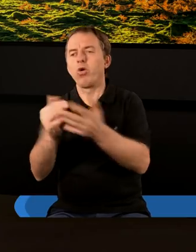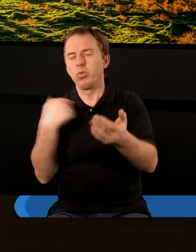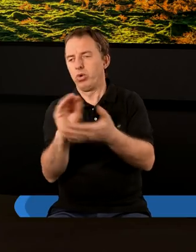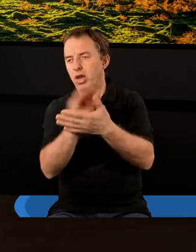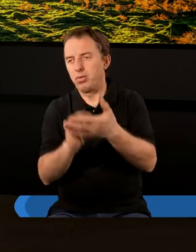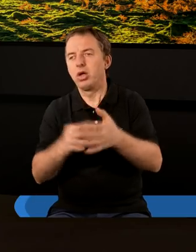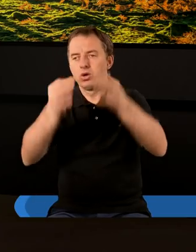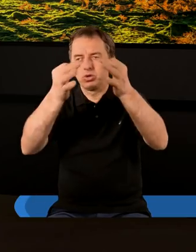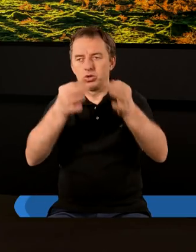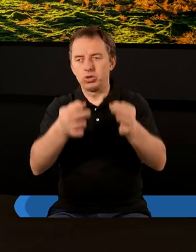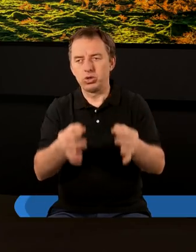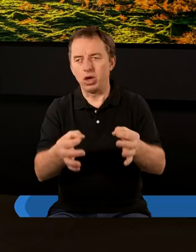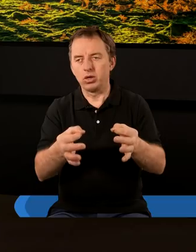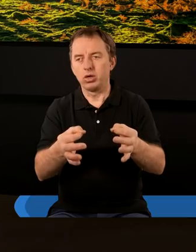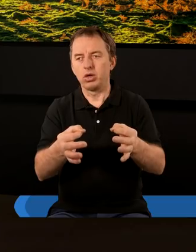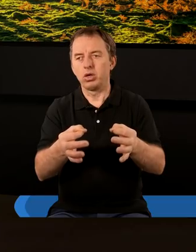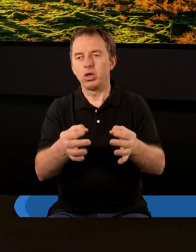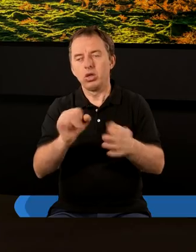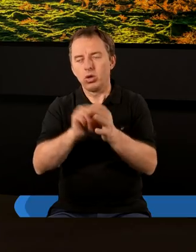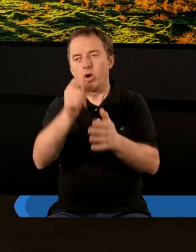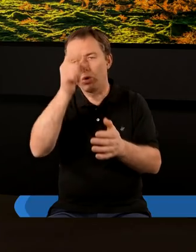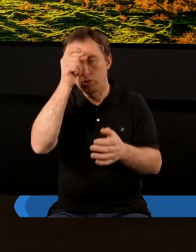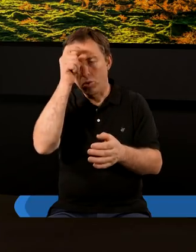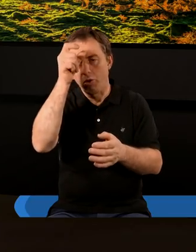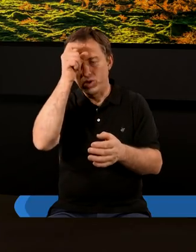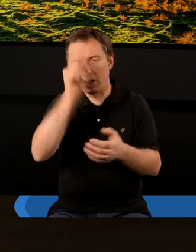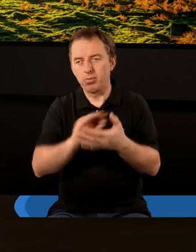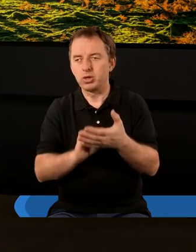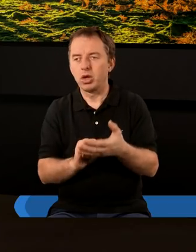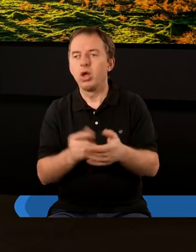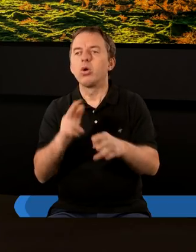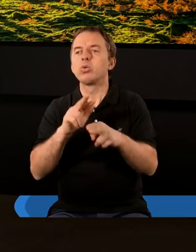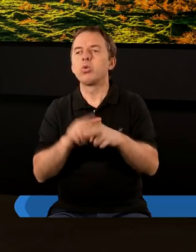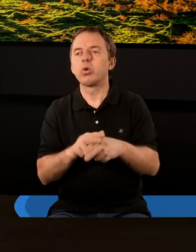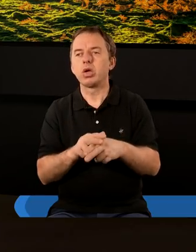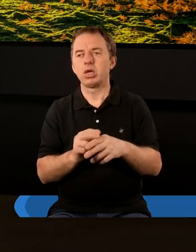a patrząc dzisiaj do człowieka który